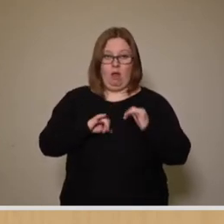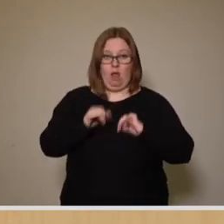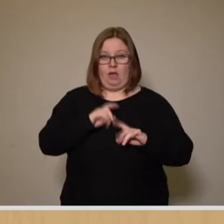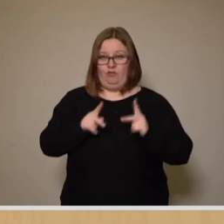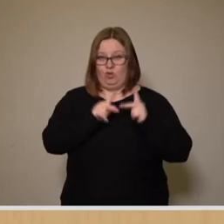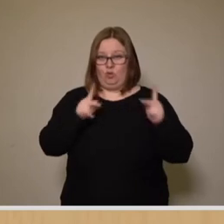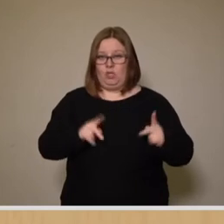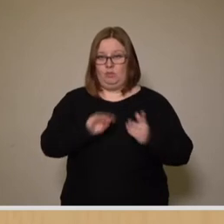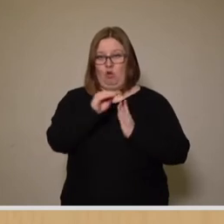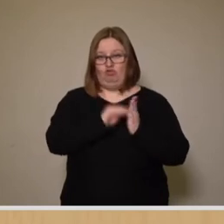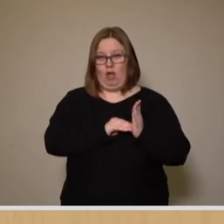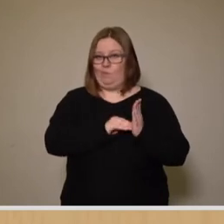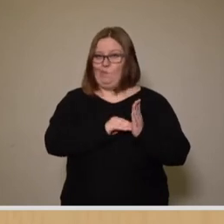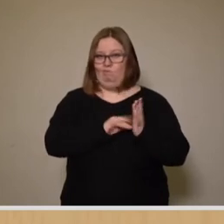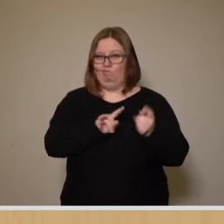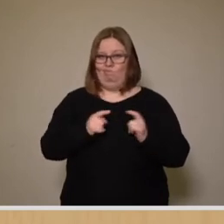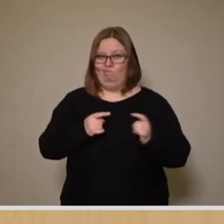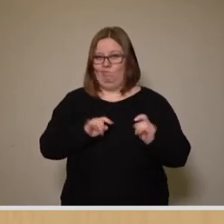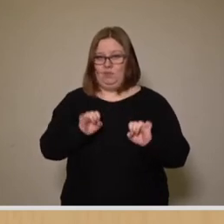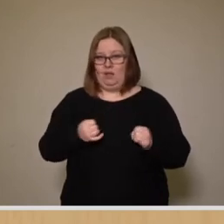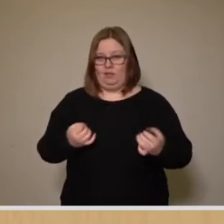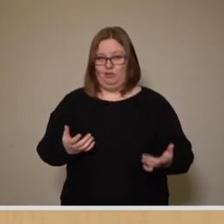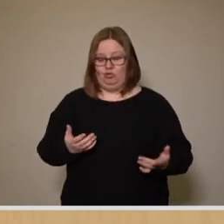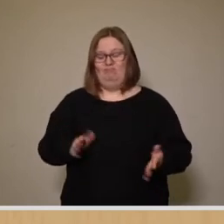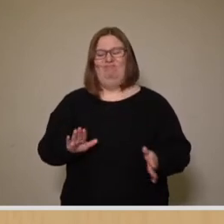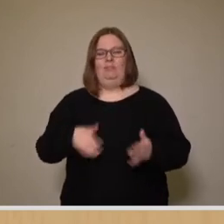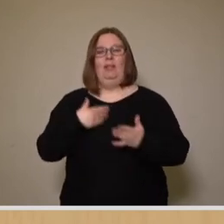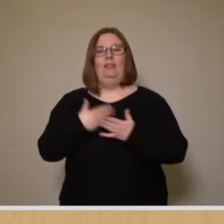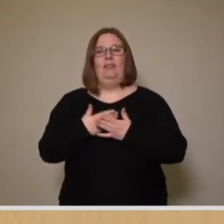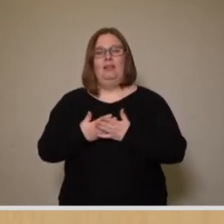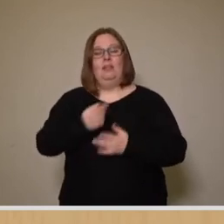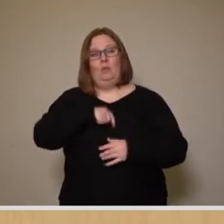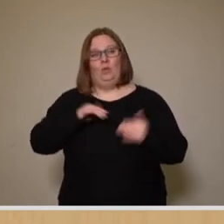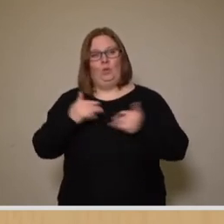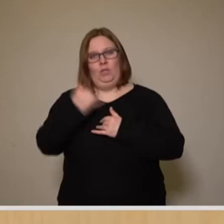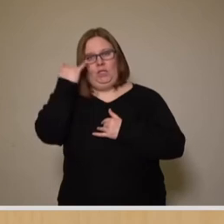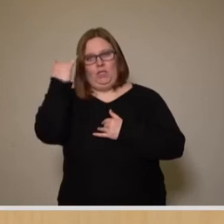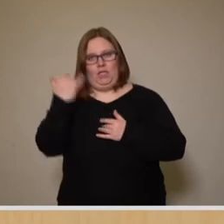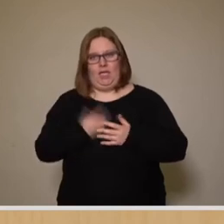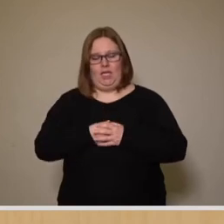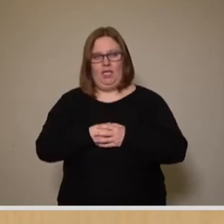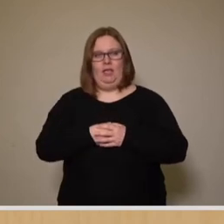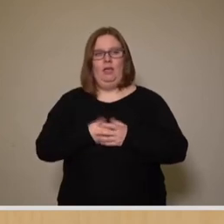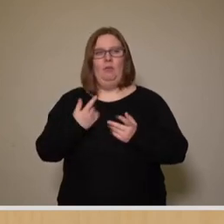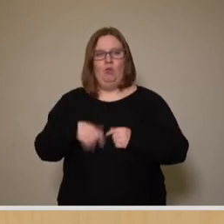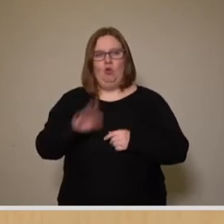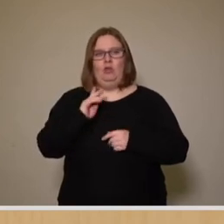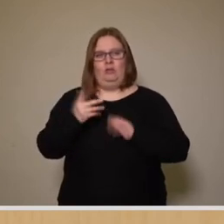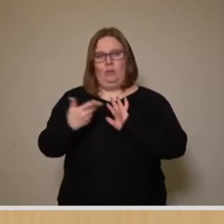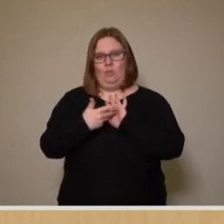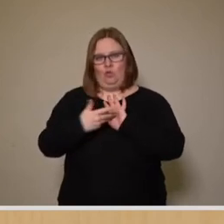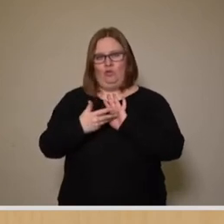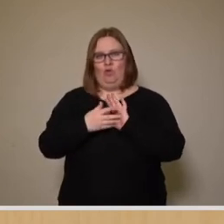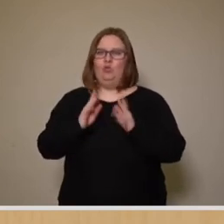Konzeptausschreibung nicht zur Debatte. Deswegen hatten wir Grüne die Idee, die Stesat für die Prüfung